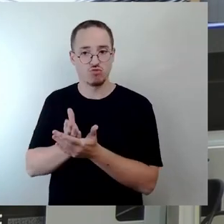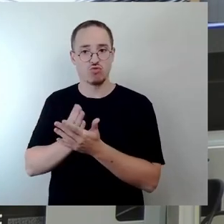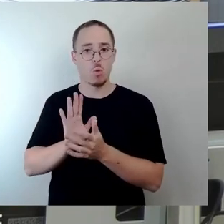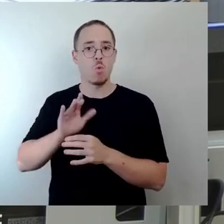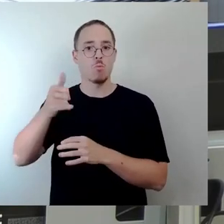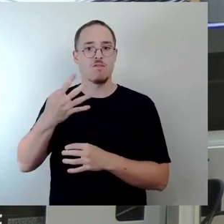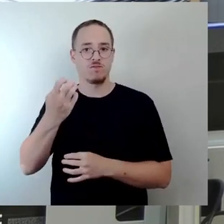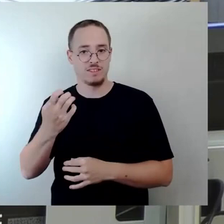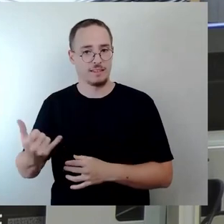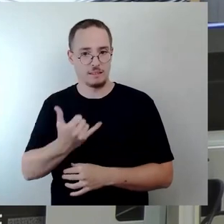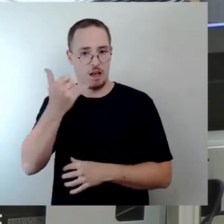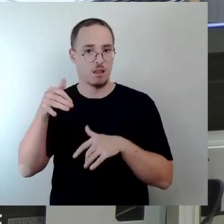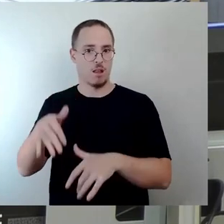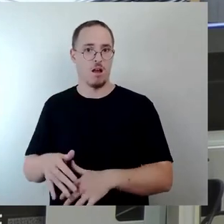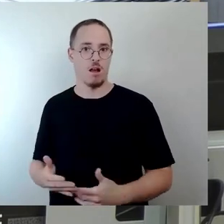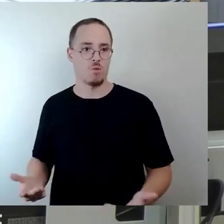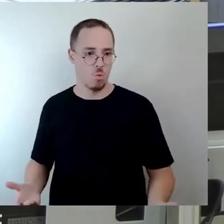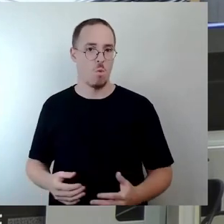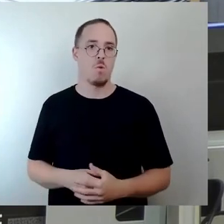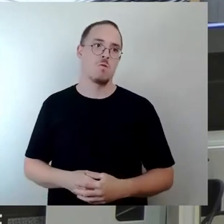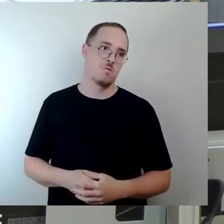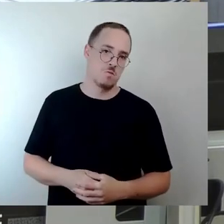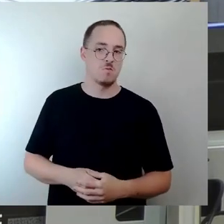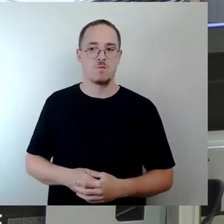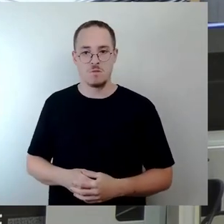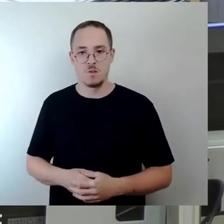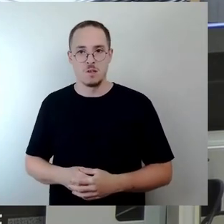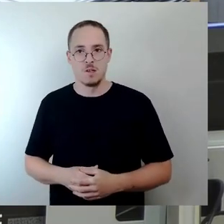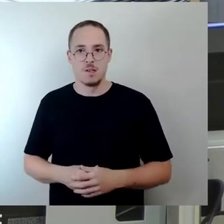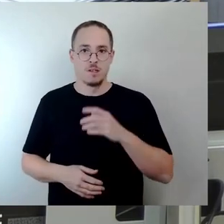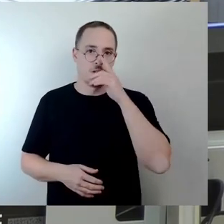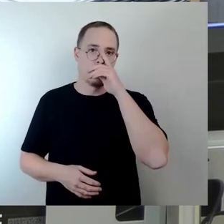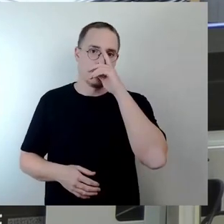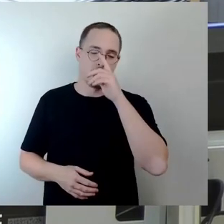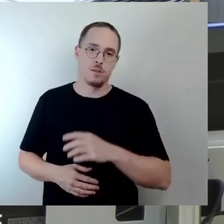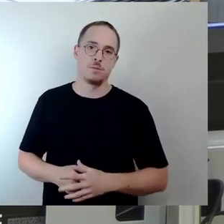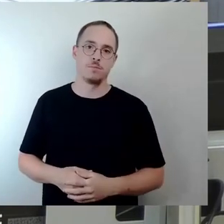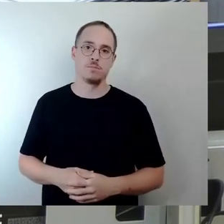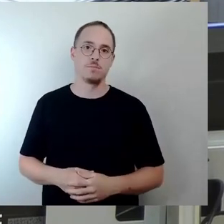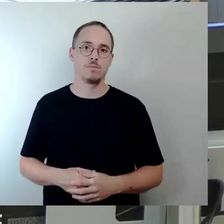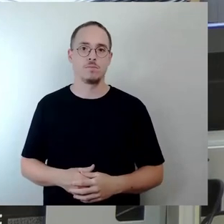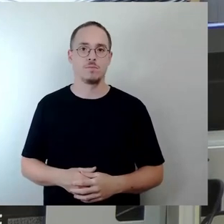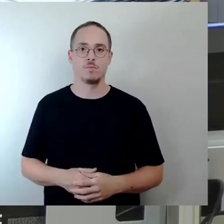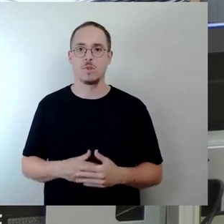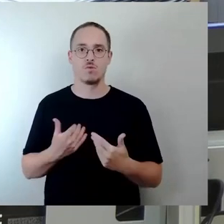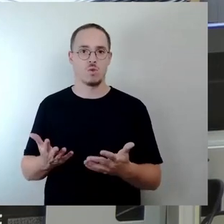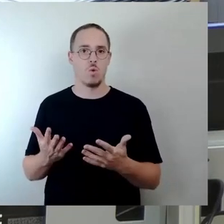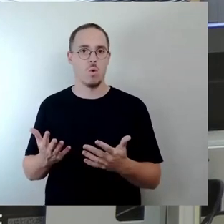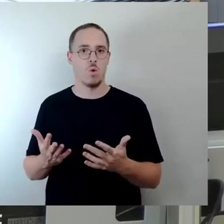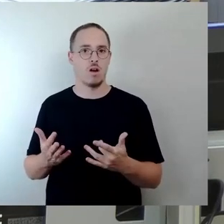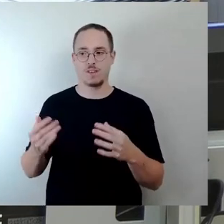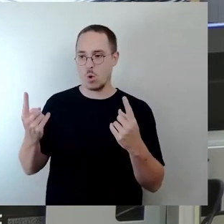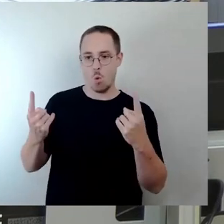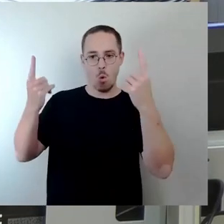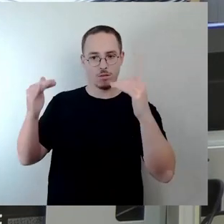am Ende die Vernunft und wir bekommen nicht so einen Klotz, sondern wir bekommen etwas, was sich auch von der Höhe her zurücknimmt, was auch besser